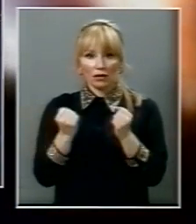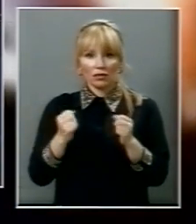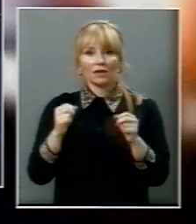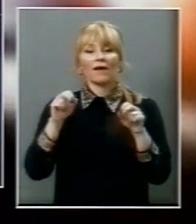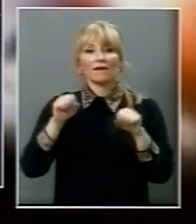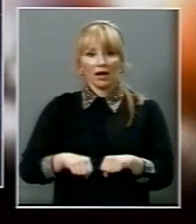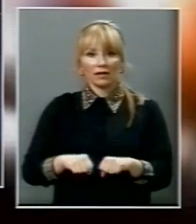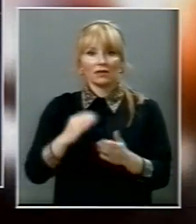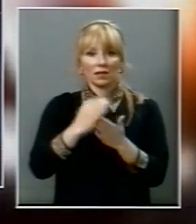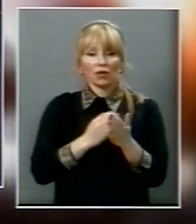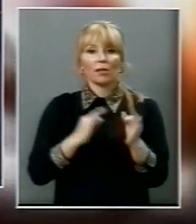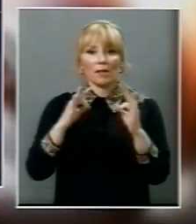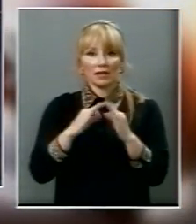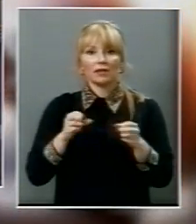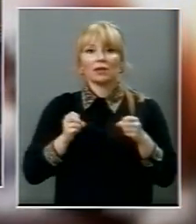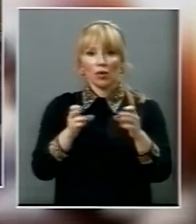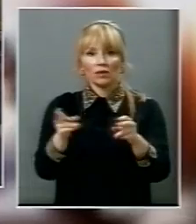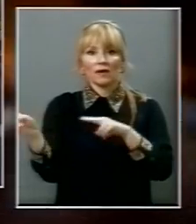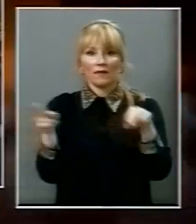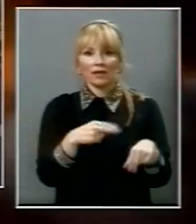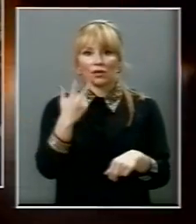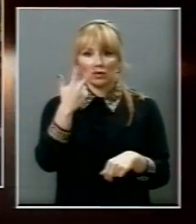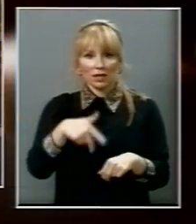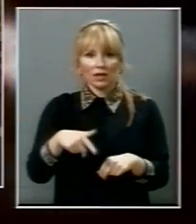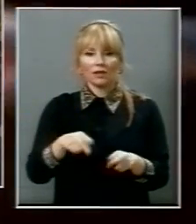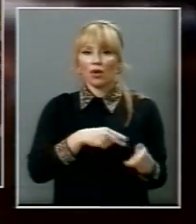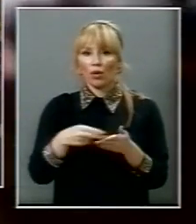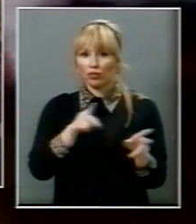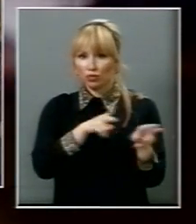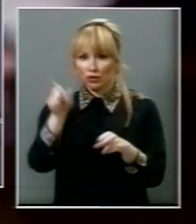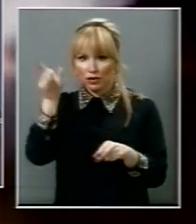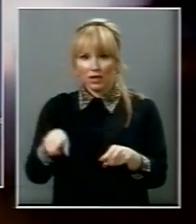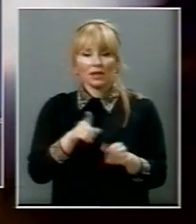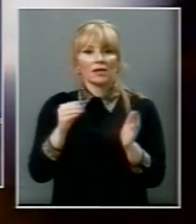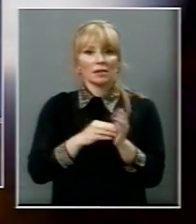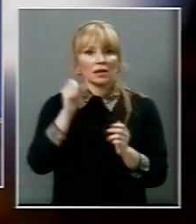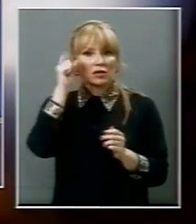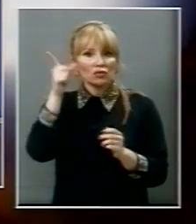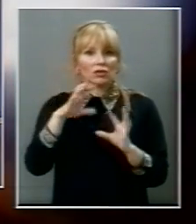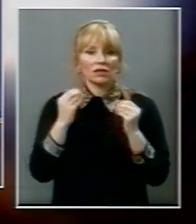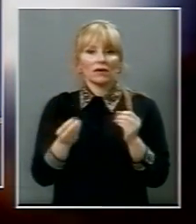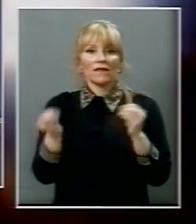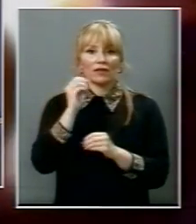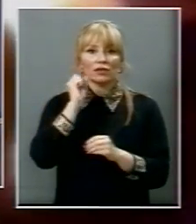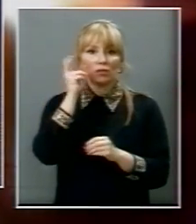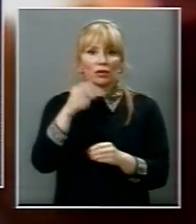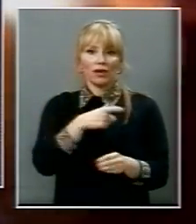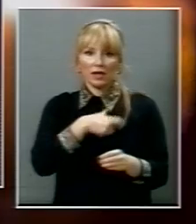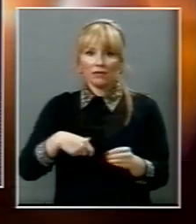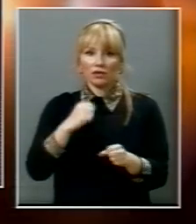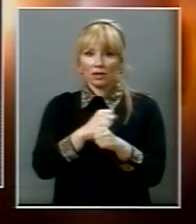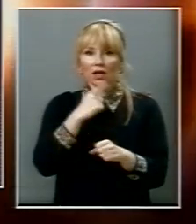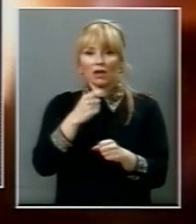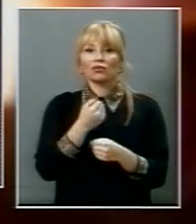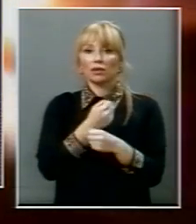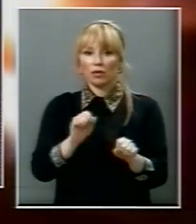vlast, zakonom o amnestiji, na ulice je vratila oko tri hiljade osuđenika i zato ne treba da čudi sve veći broj krivičnih dela, kažu u